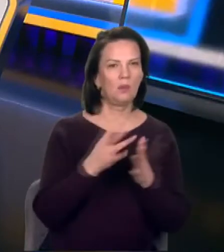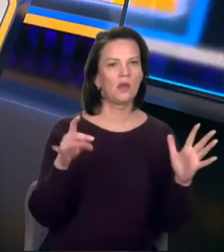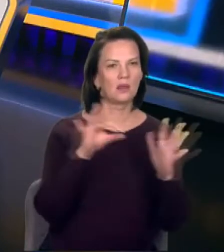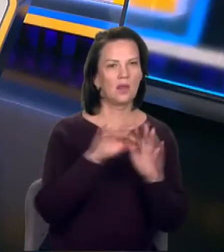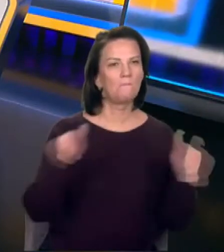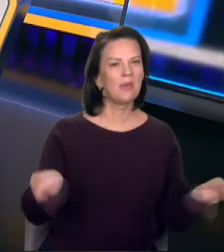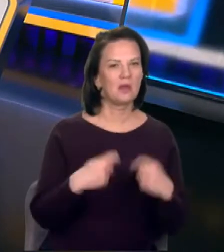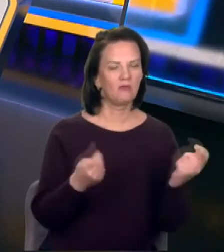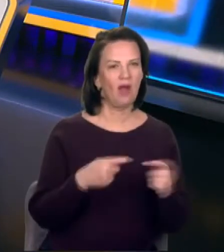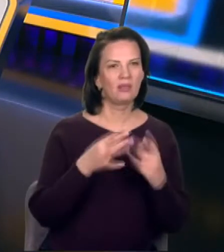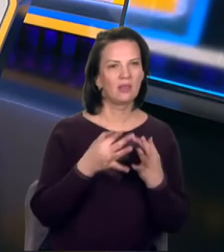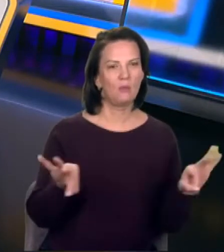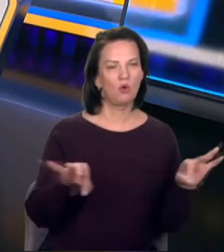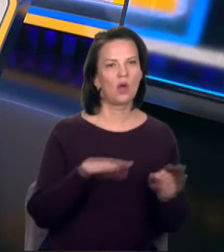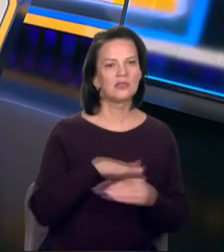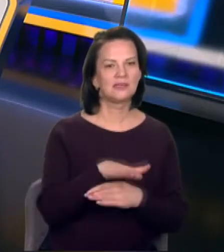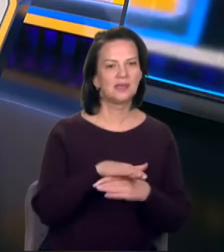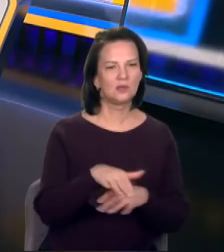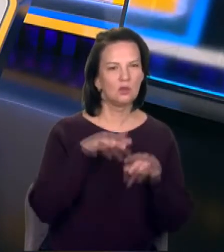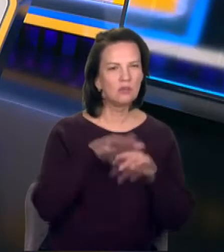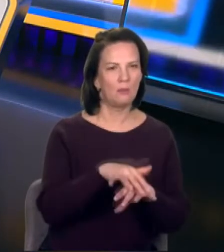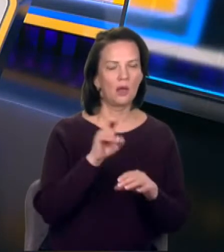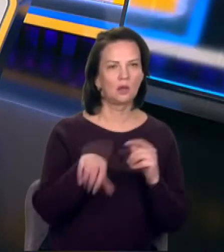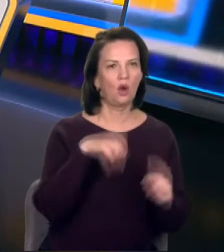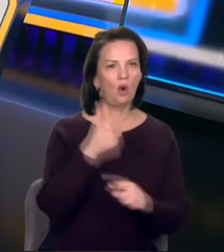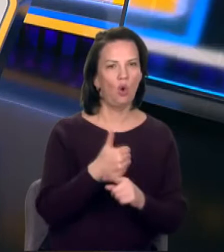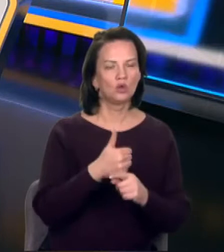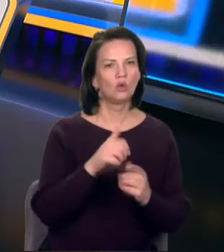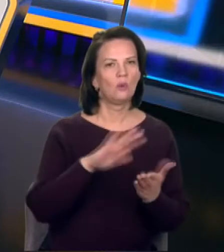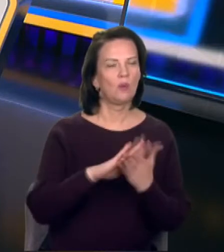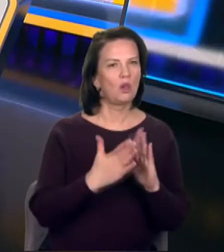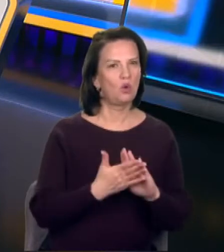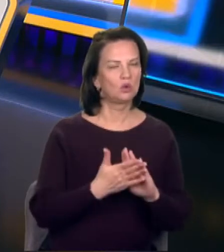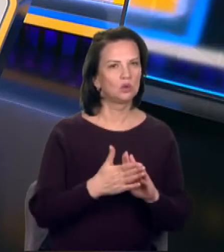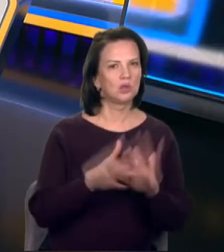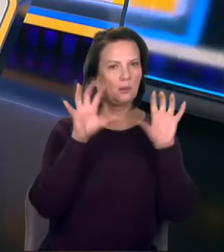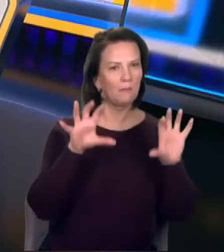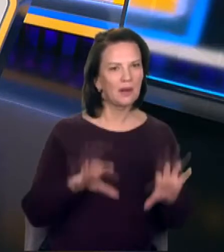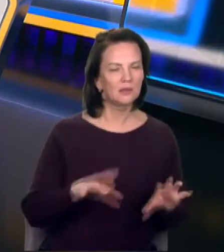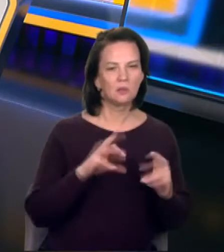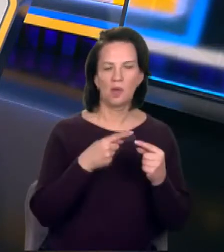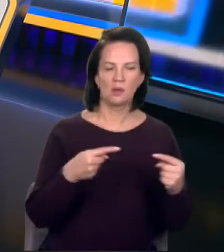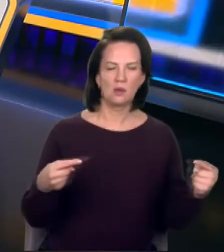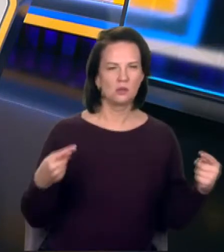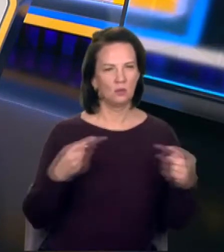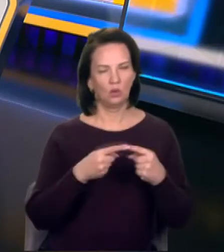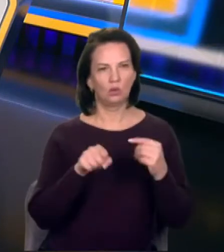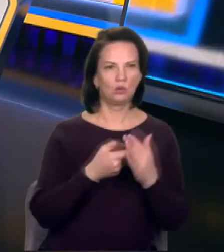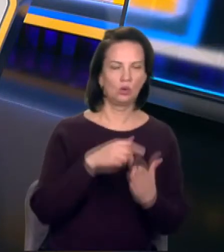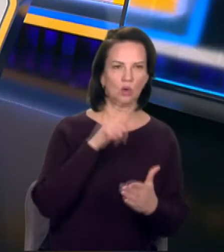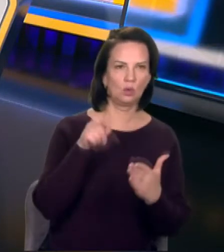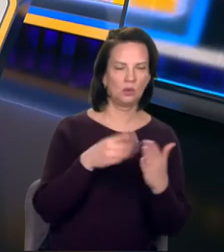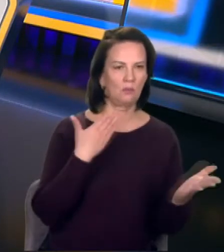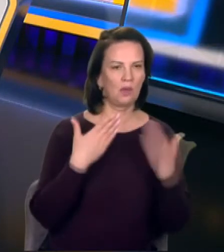нападки на основоположні принципи під різними кутами до цього питання, підходячи. Постає питання, що ми можемо